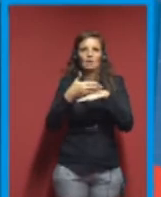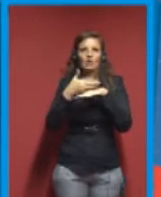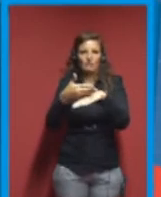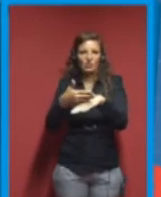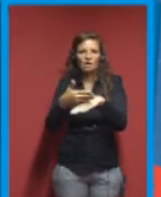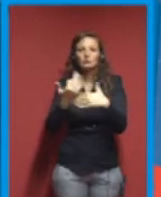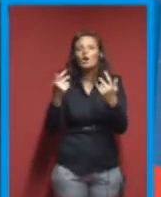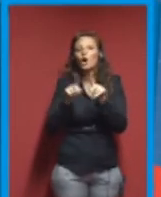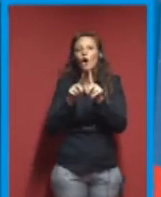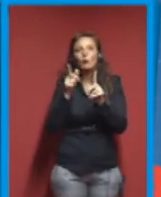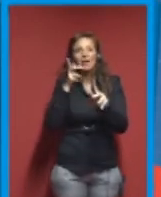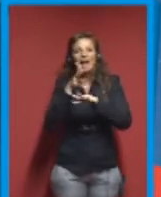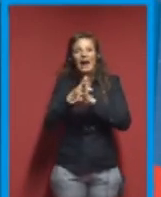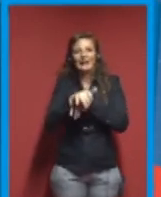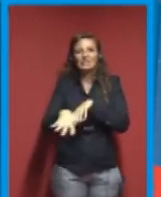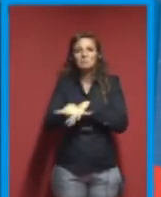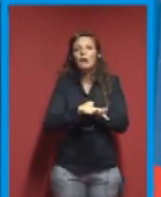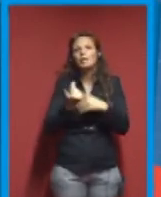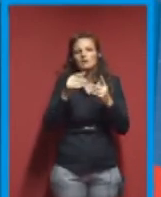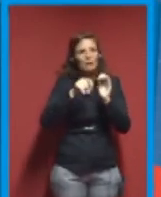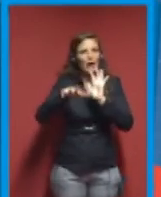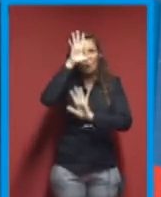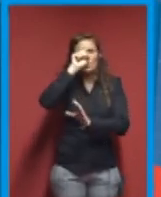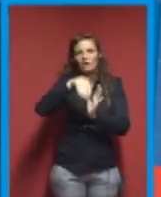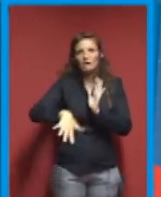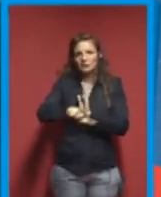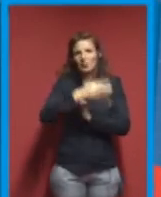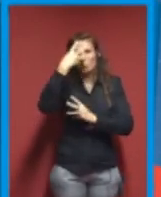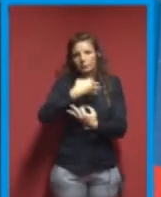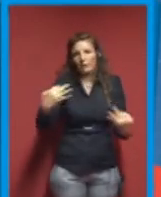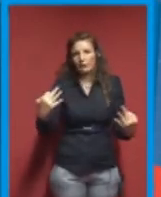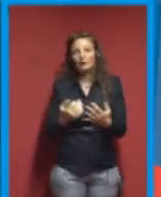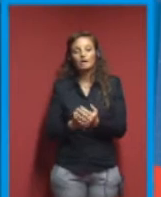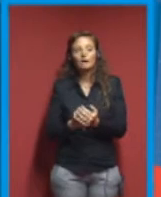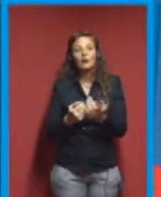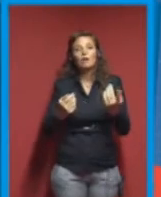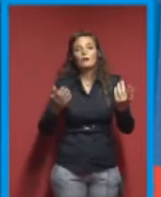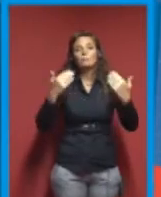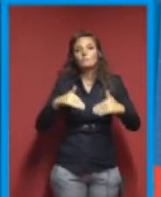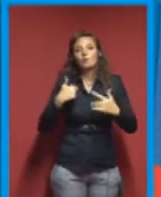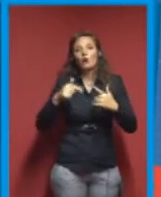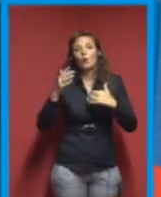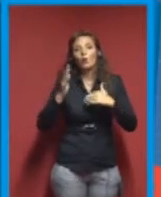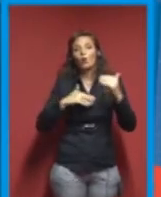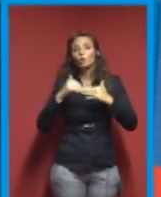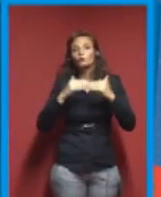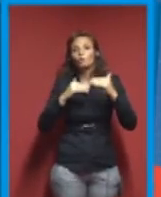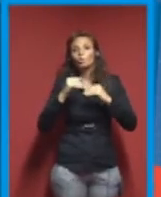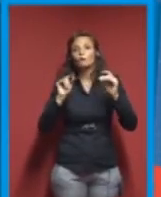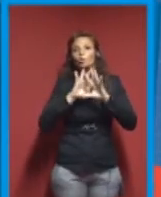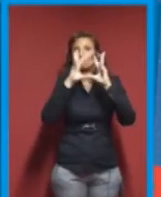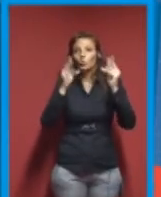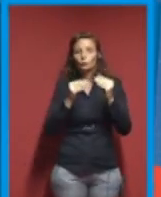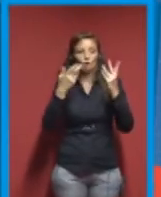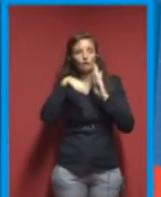come uno hackerspace in università. Abbiamo costruito tutto lo stack del software,